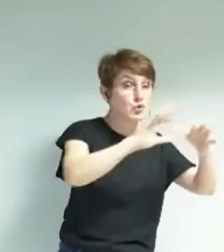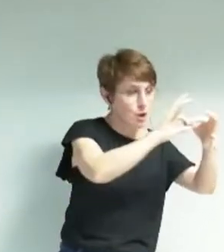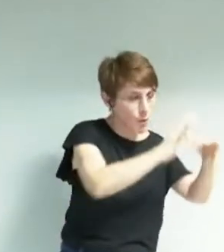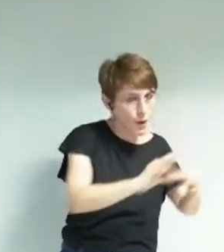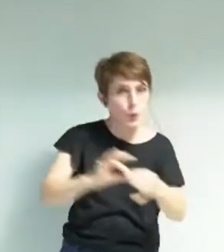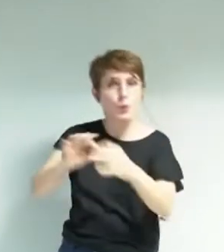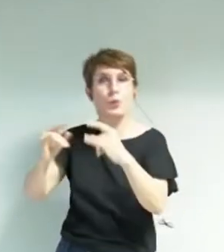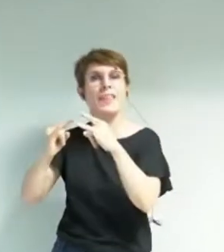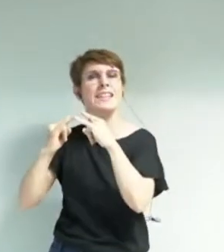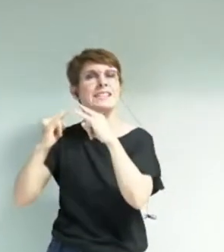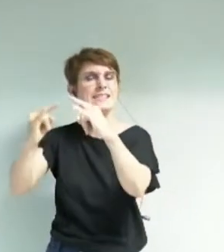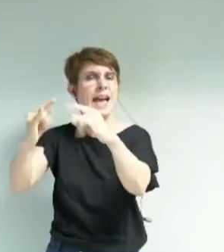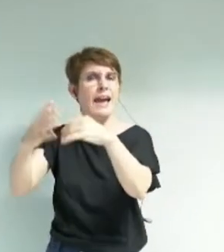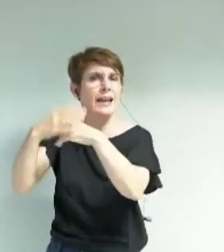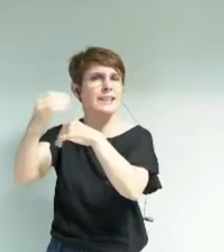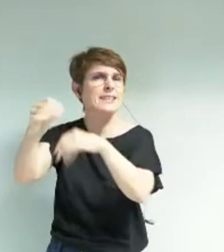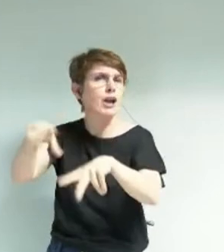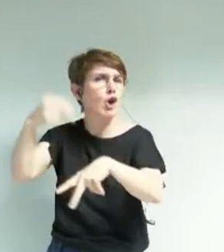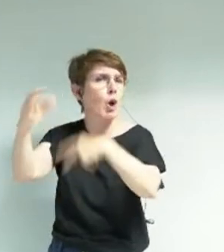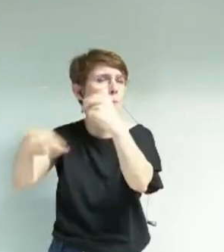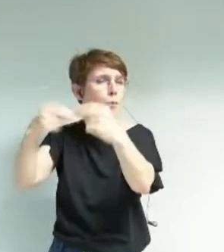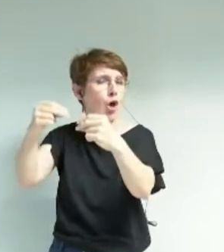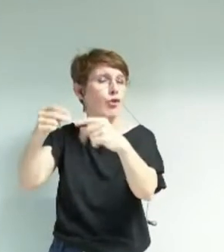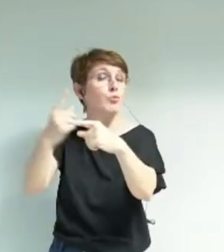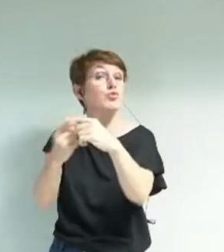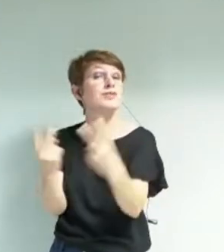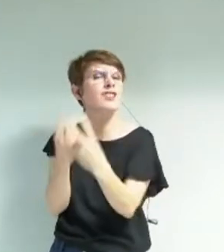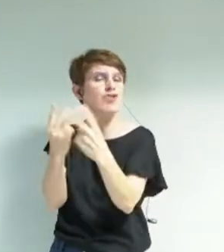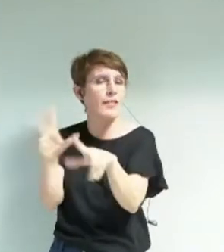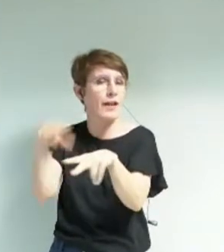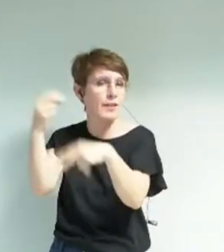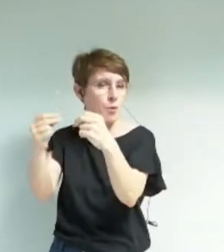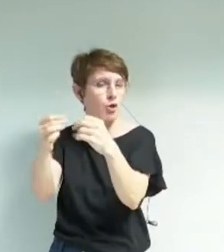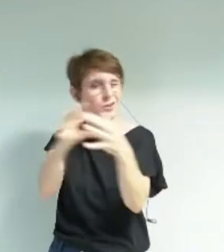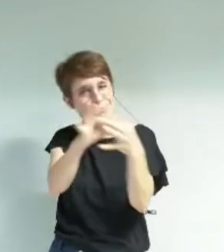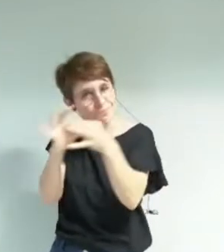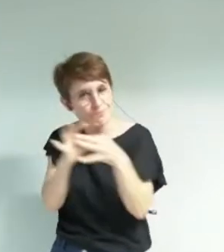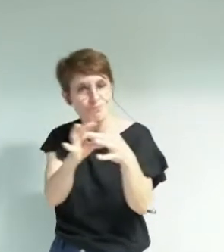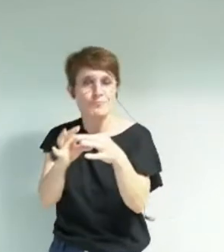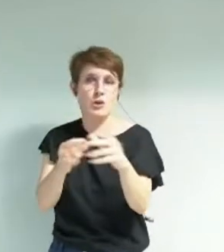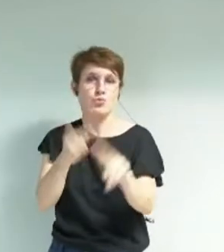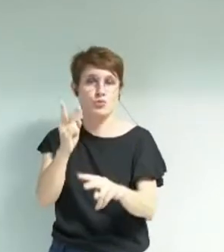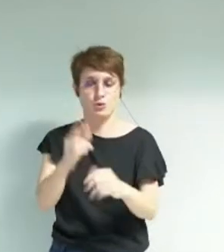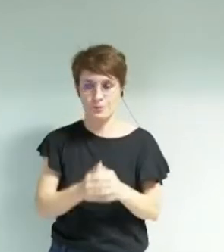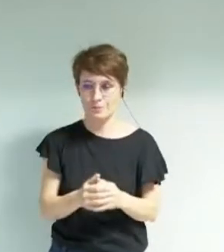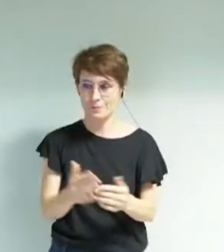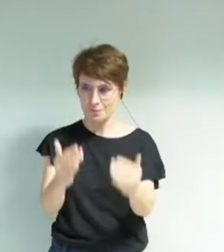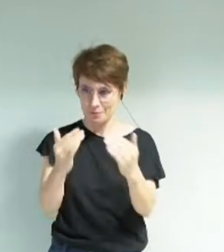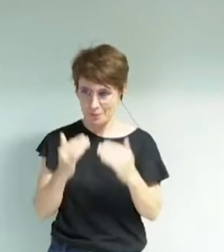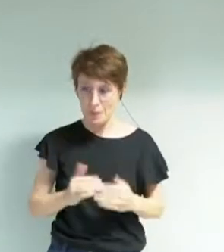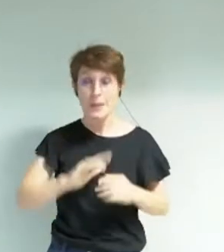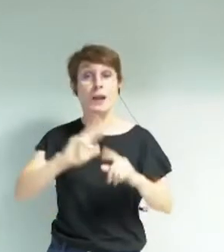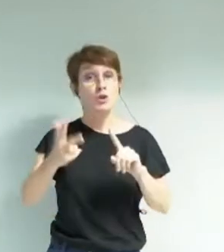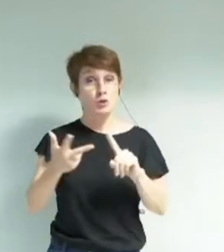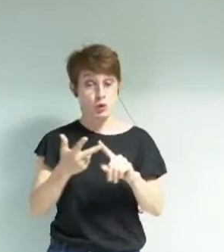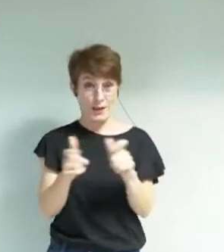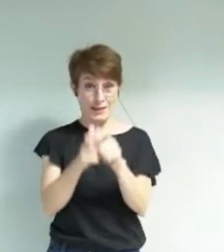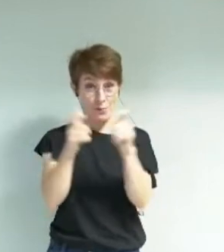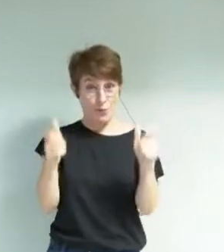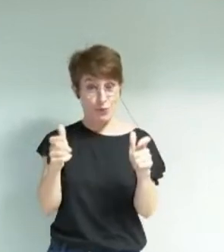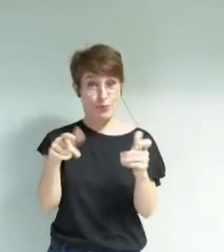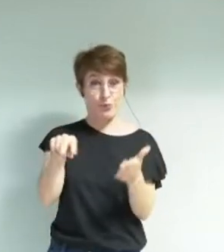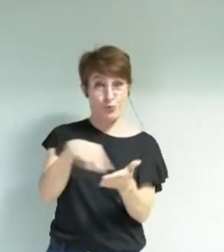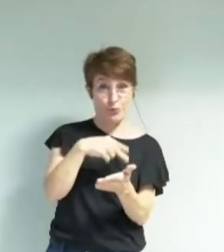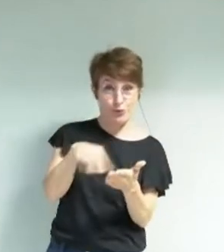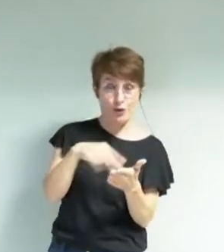et le jardin des plantes. Enfin, le conservatoire. Je suis très heureuse de présenter ce projet d